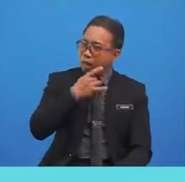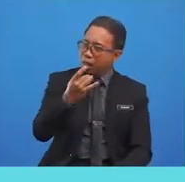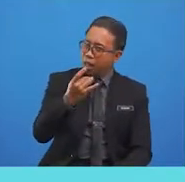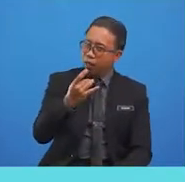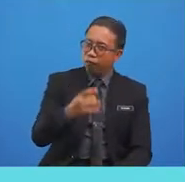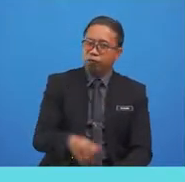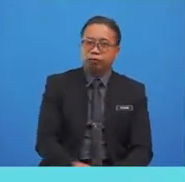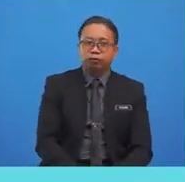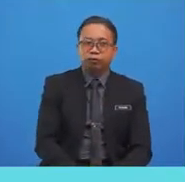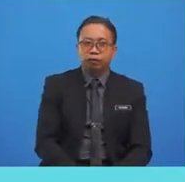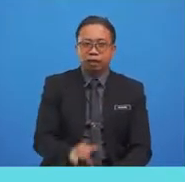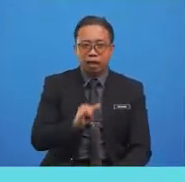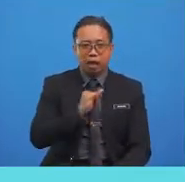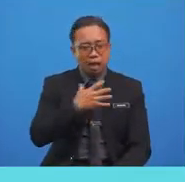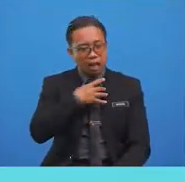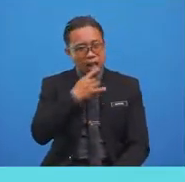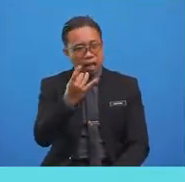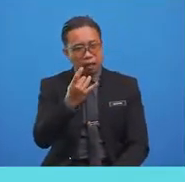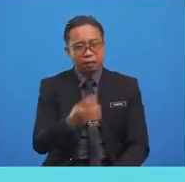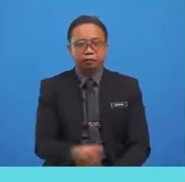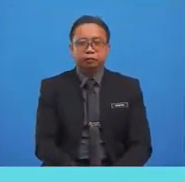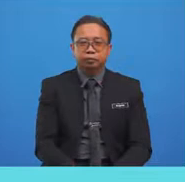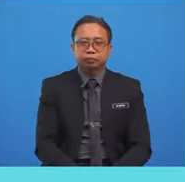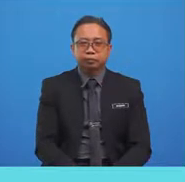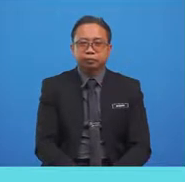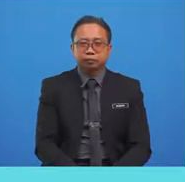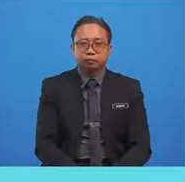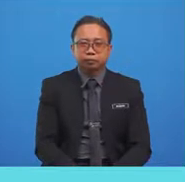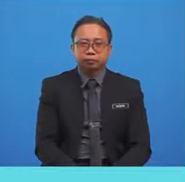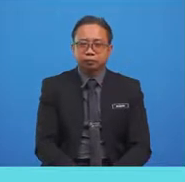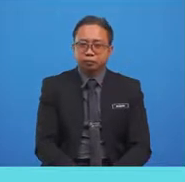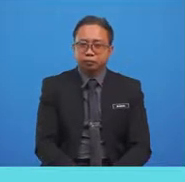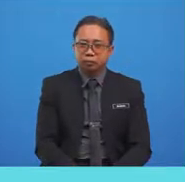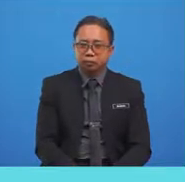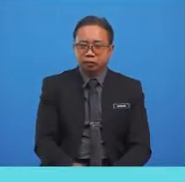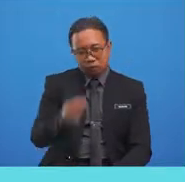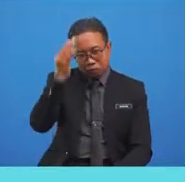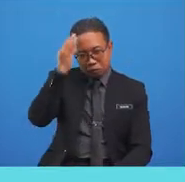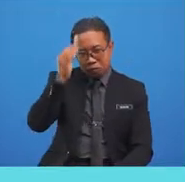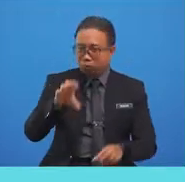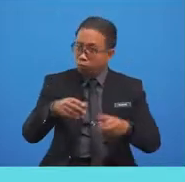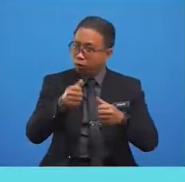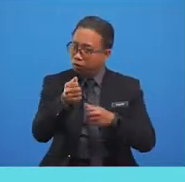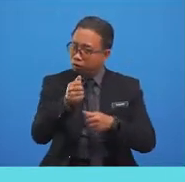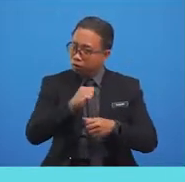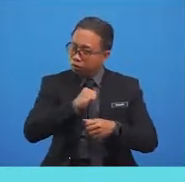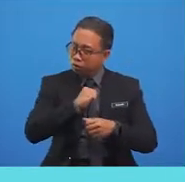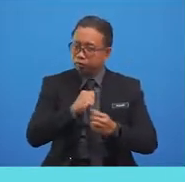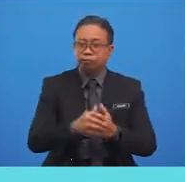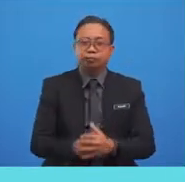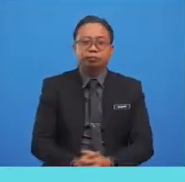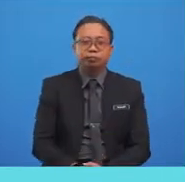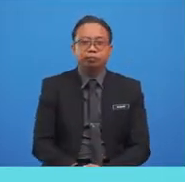something. I like doing something. Take your time to write this. Do not rush.